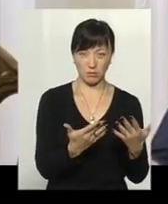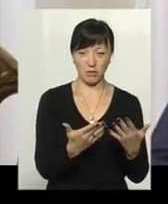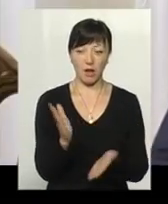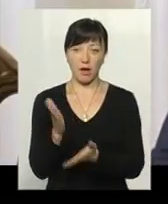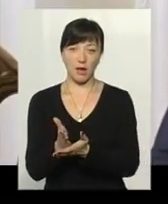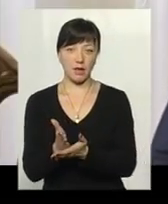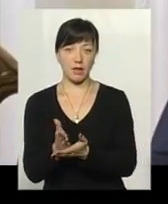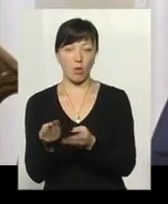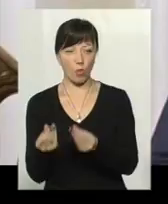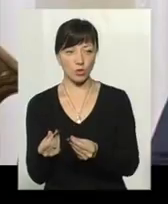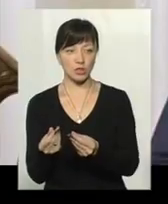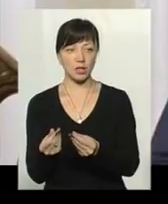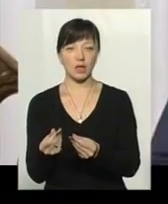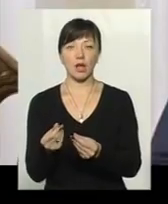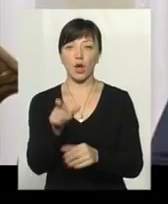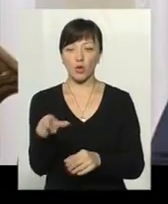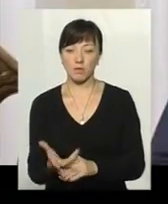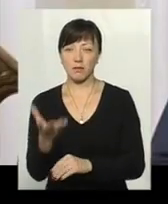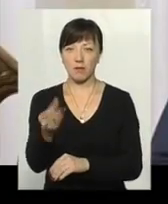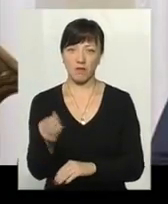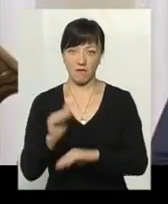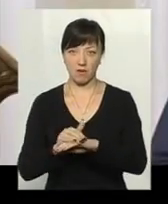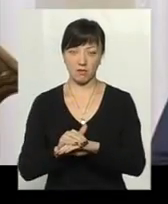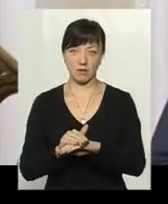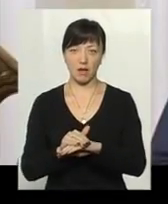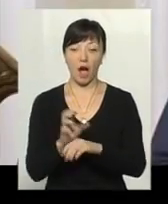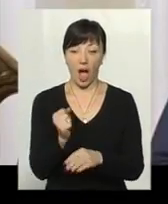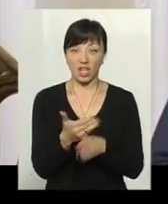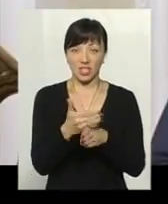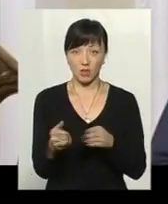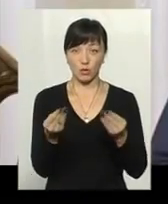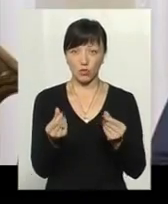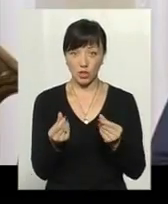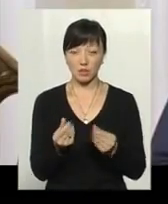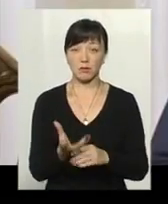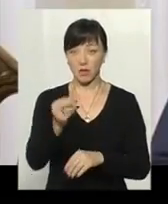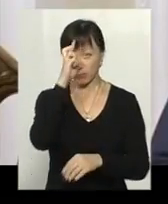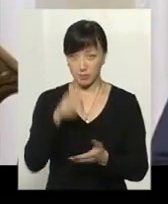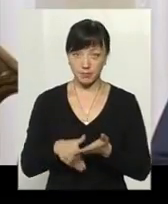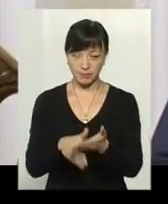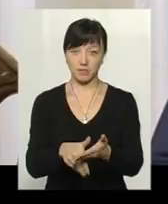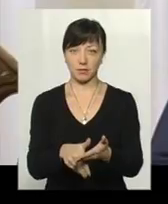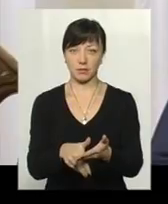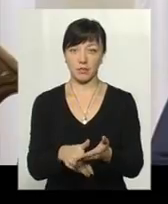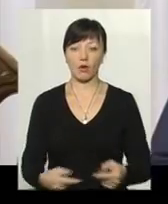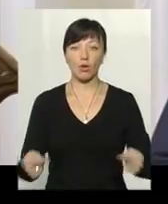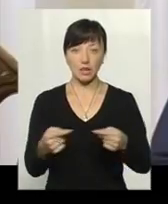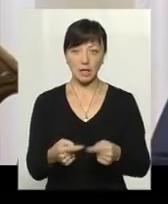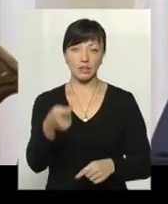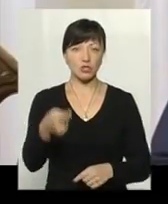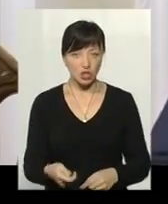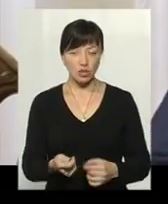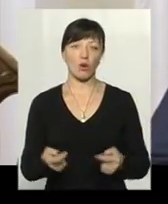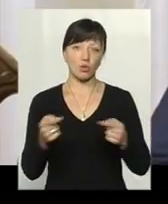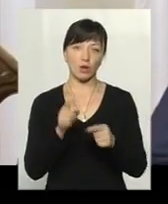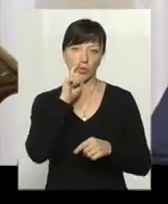а є кошти, які люди сплачують, а частину грошей сплачує держава, як конкретна знижка для